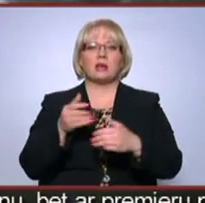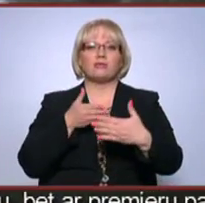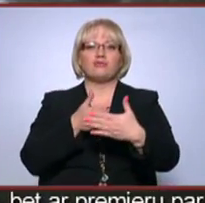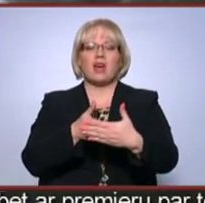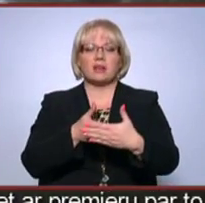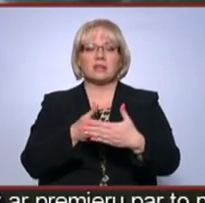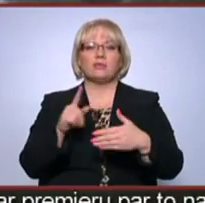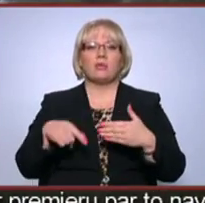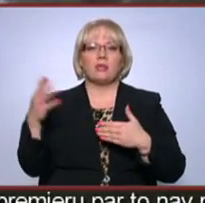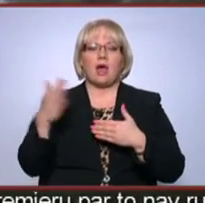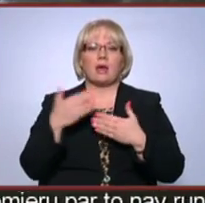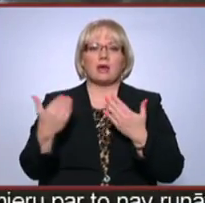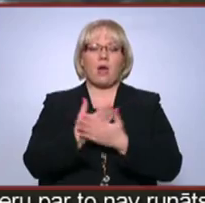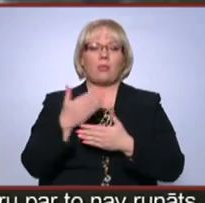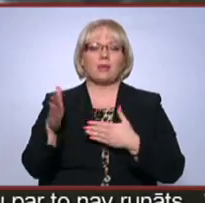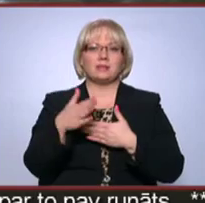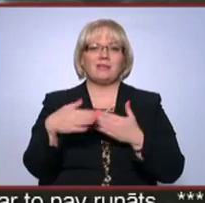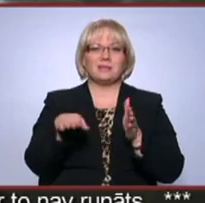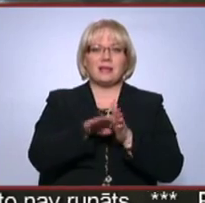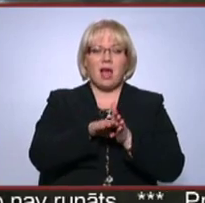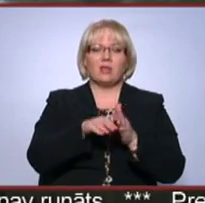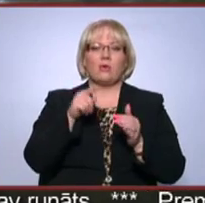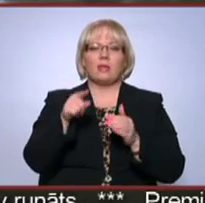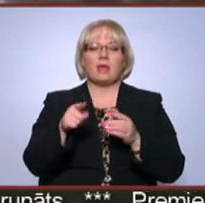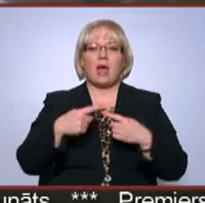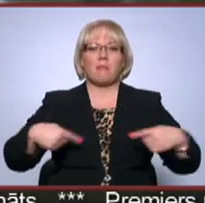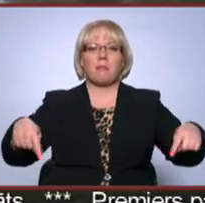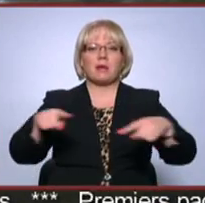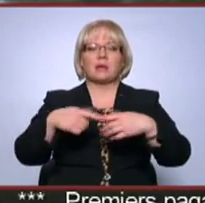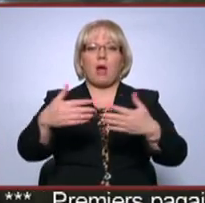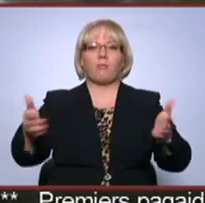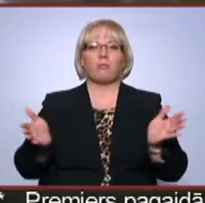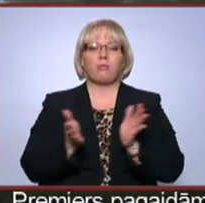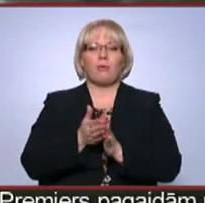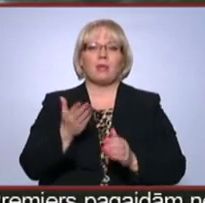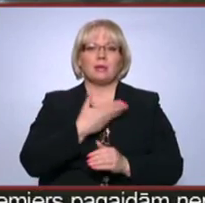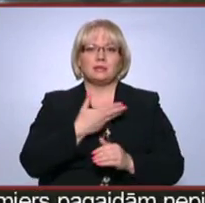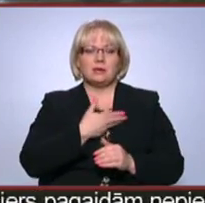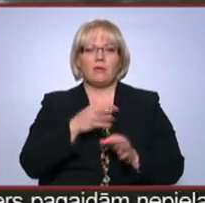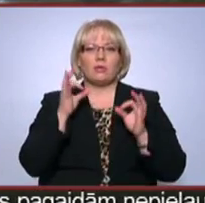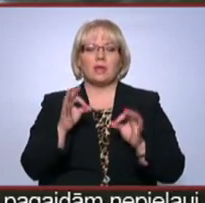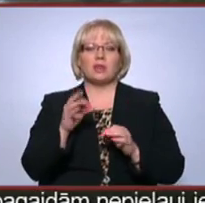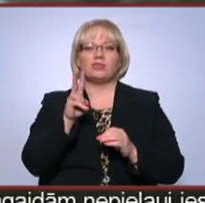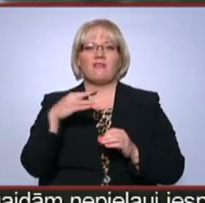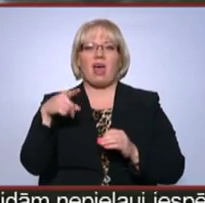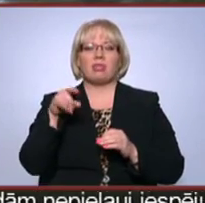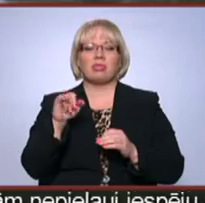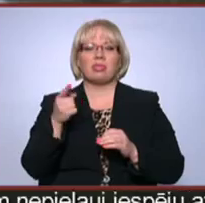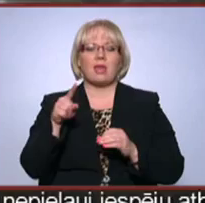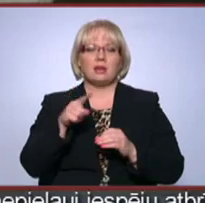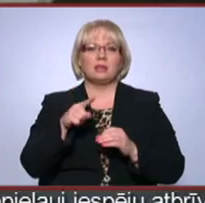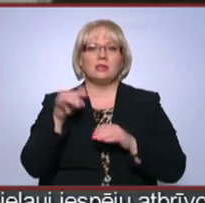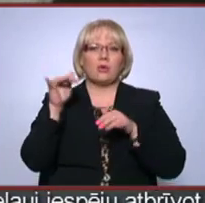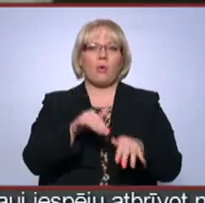paliek. Nāk vien jaunās klāt, un viņas ir tādā savu veidu basēnā, tā kā blodā viņas uztarās. Un tieši pie vēnas rumbas ir